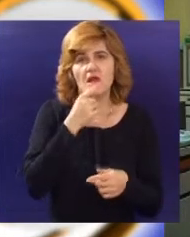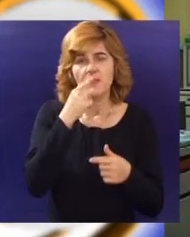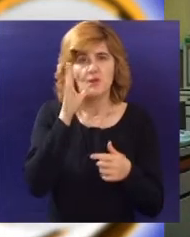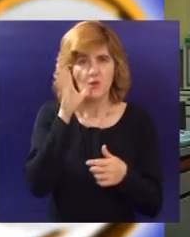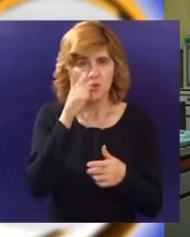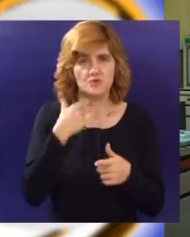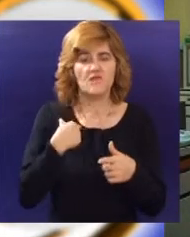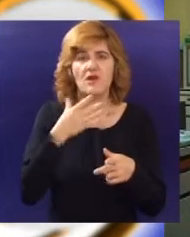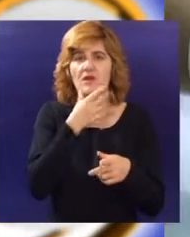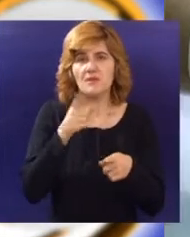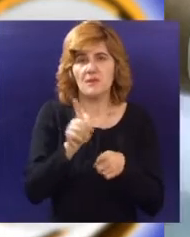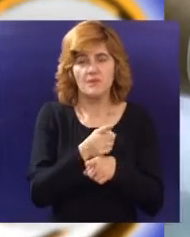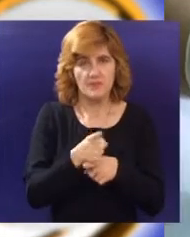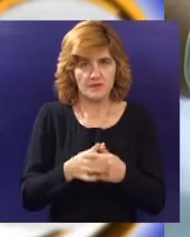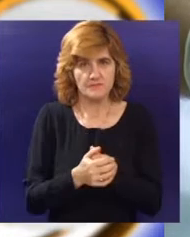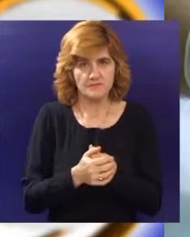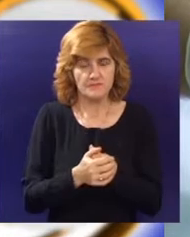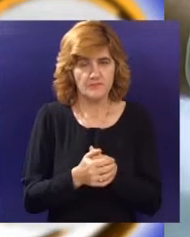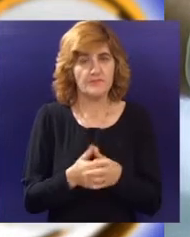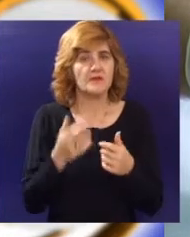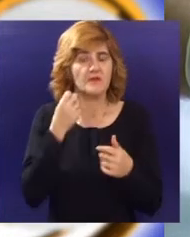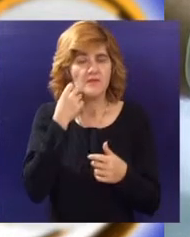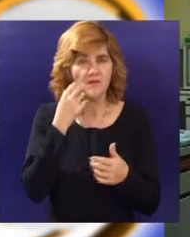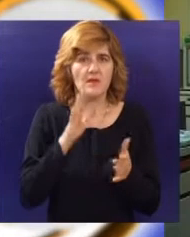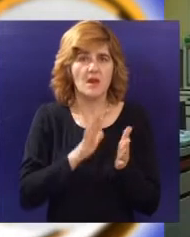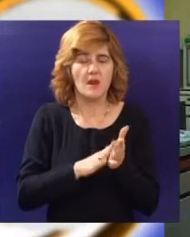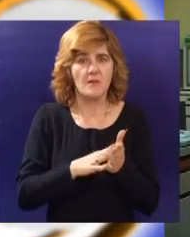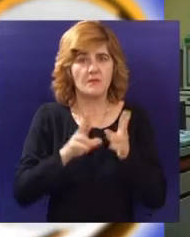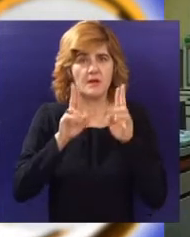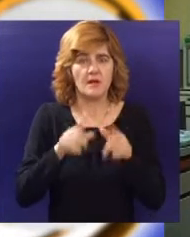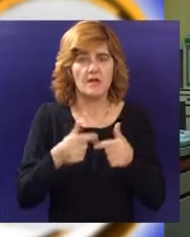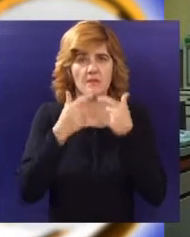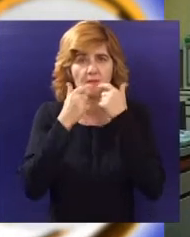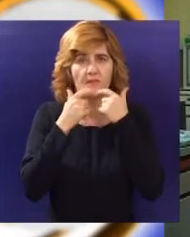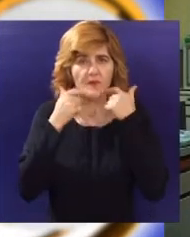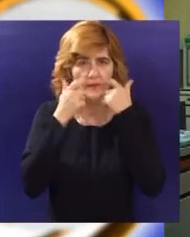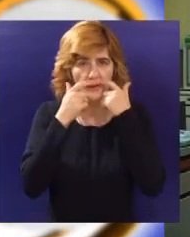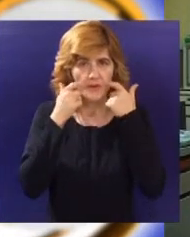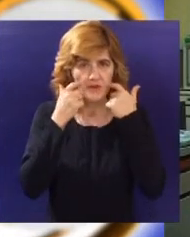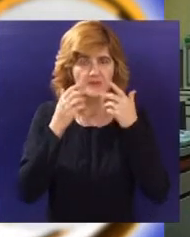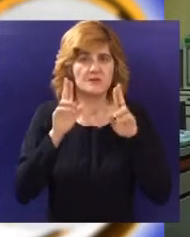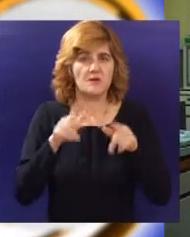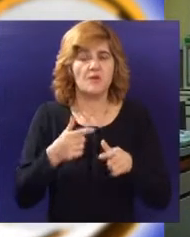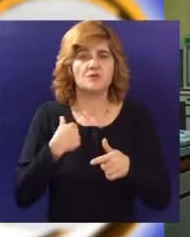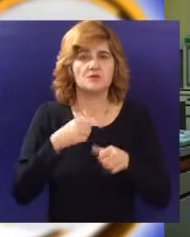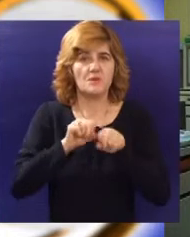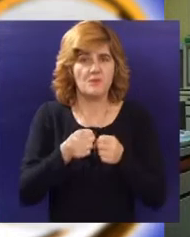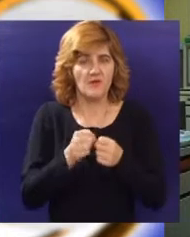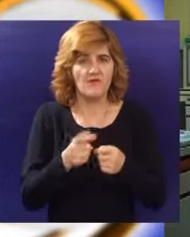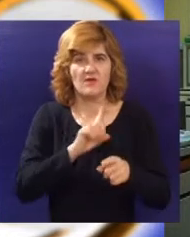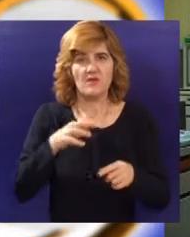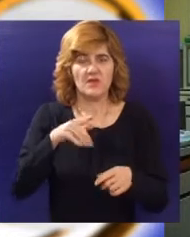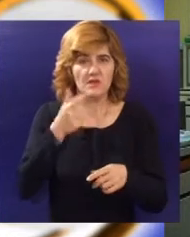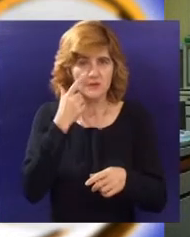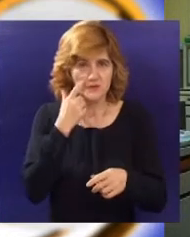I zanemarena je funkcija skroz. Ukoliko imamo fokus usno i duplje, mogu da stradaju i srce, i